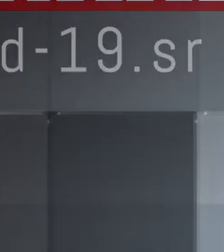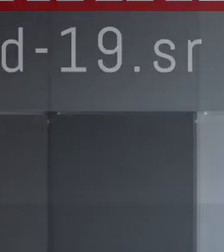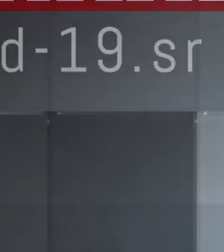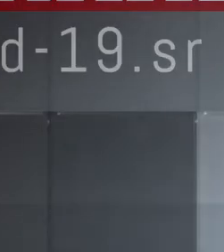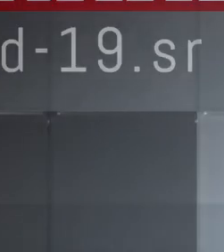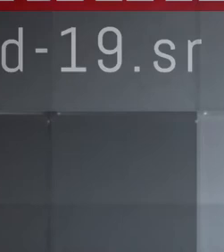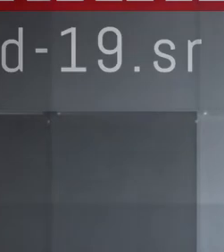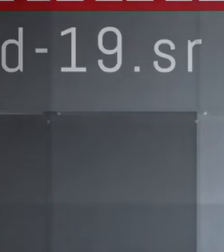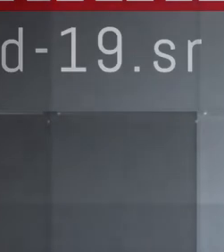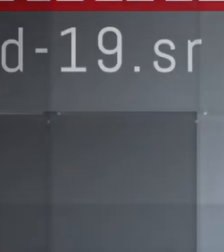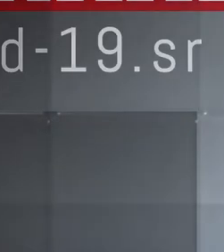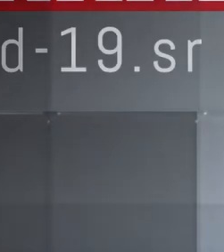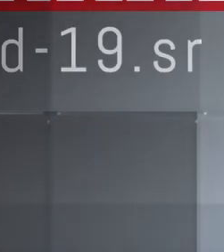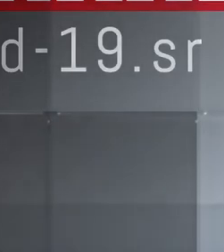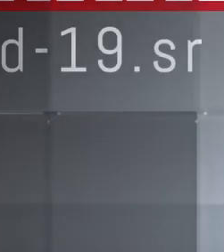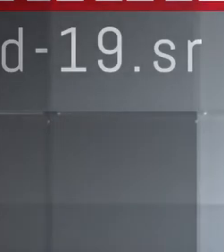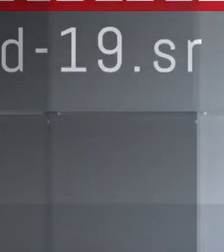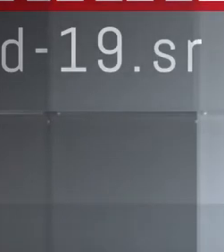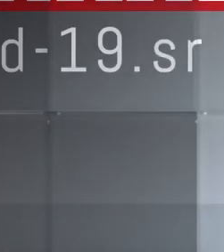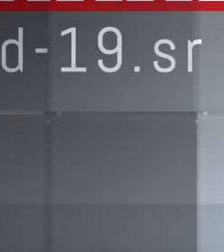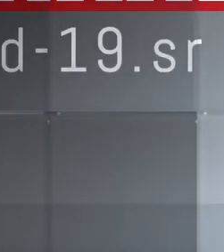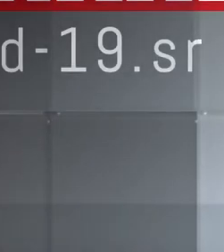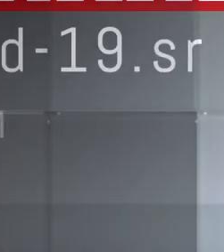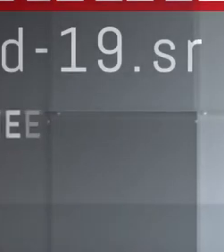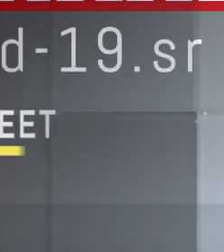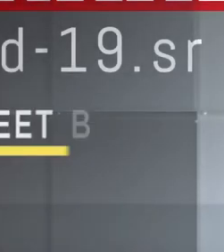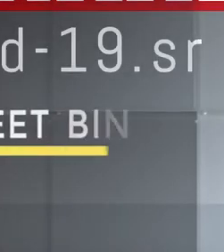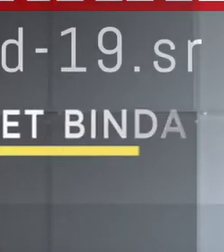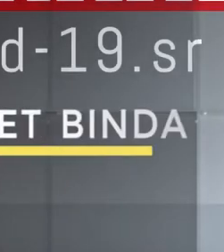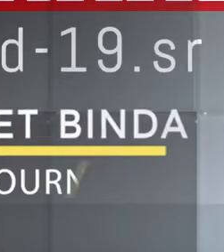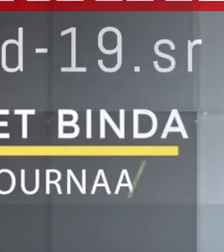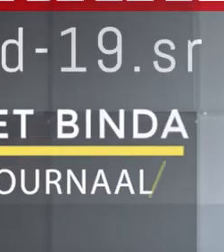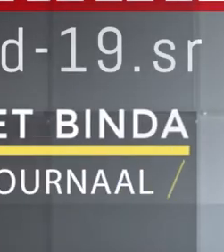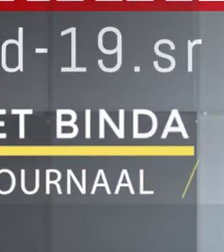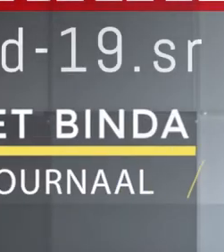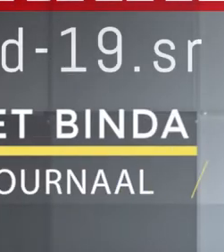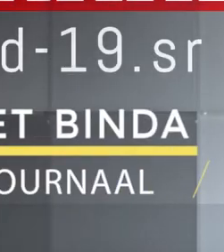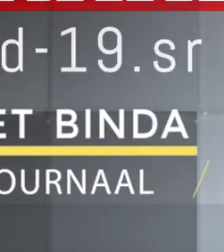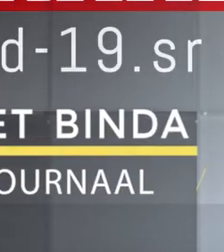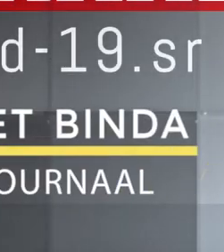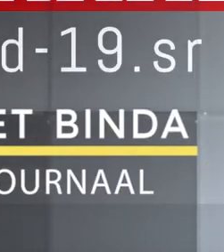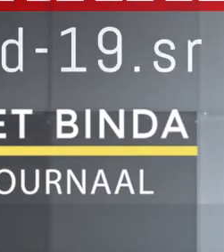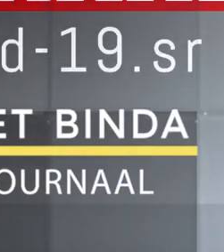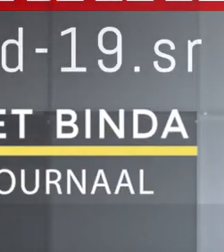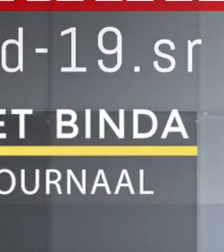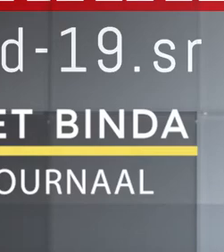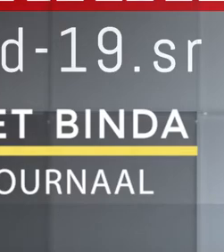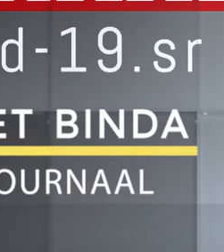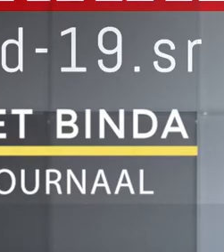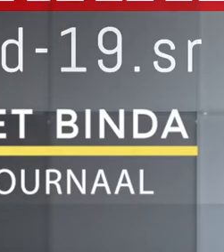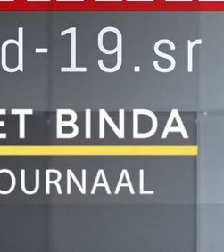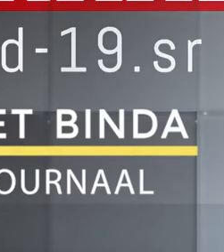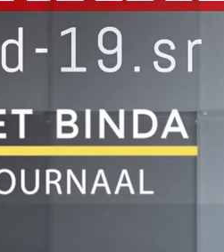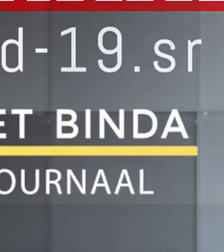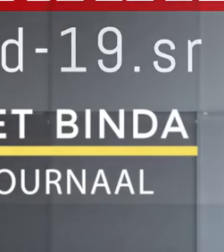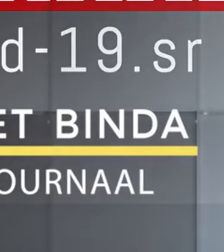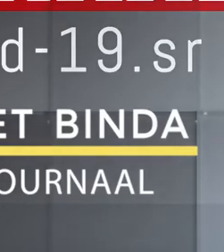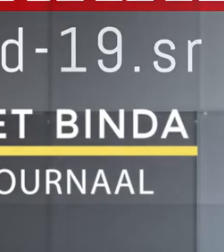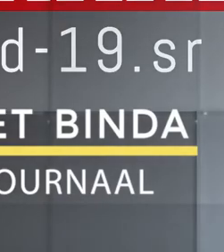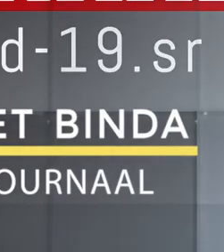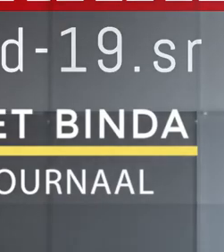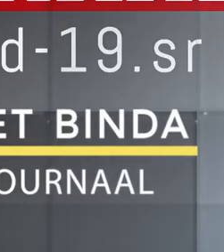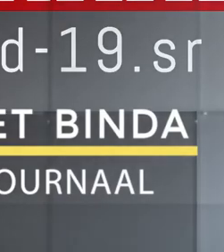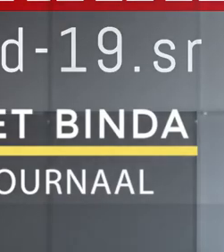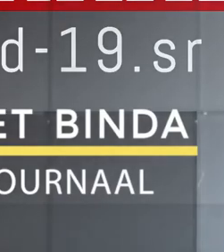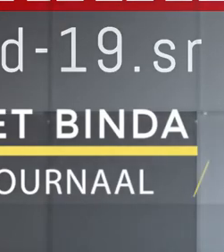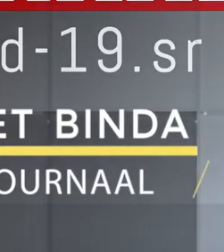Met de teller op 244 voor wat betreft de actieve gevallen in Suriname, geeft aan hoe erg de situatie is in ons land. Het